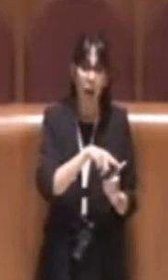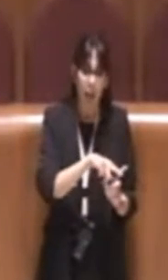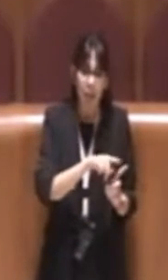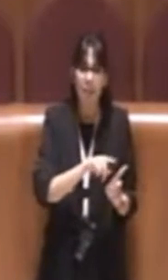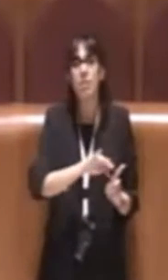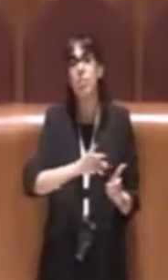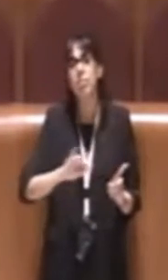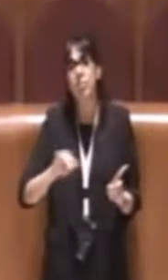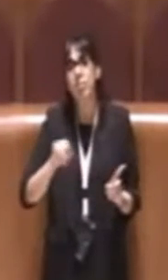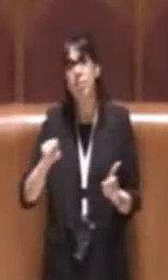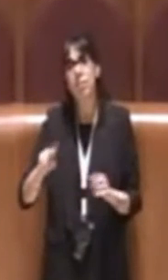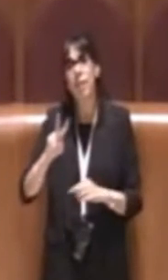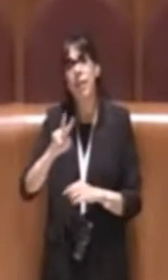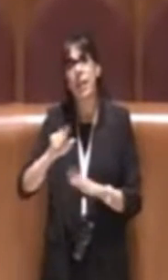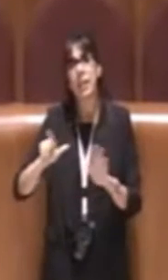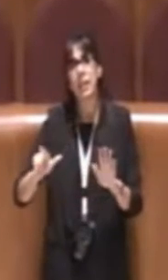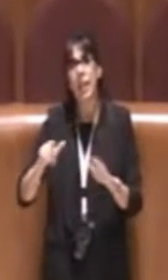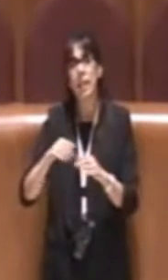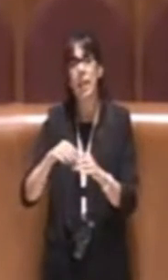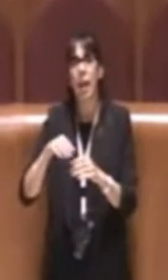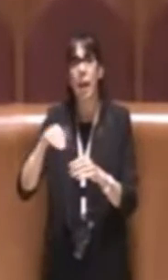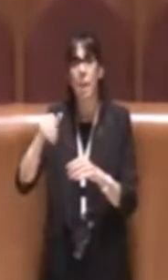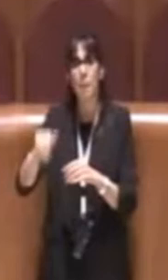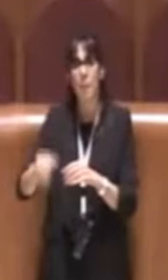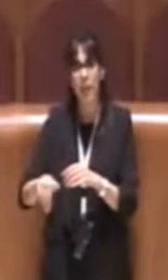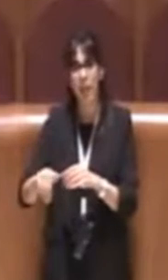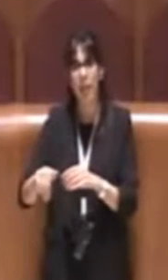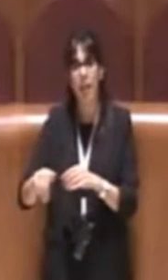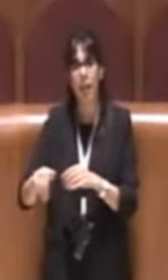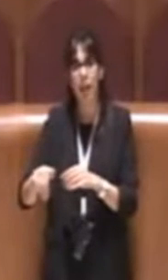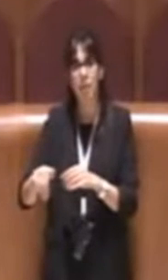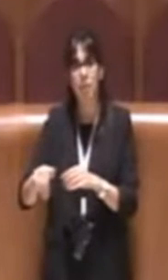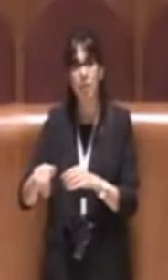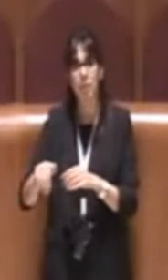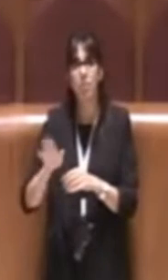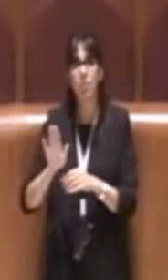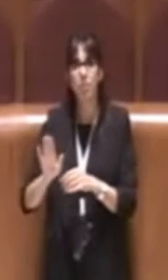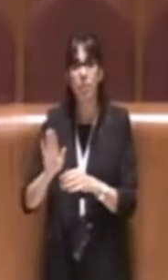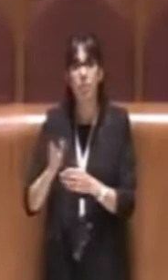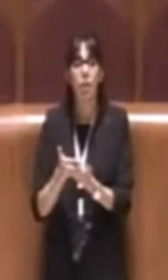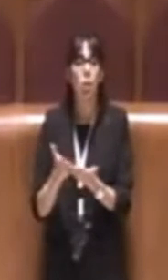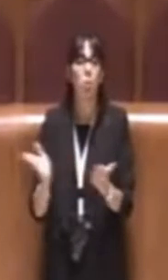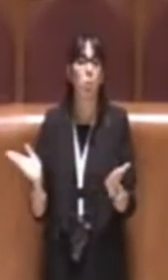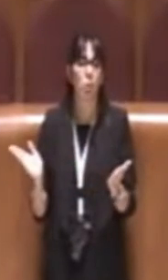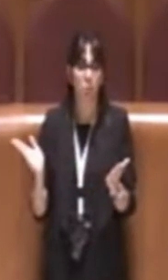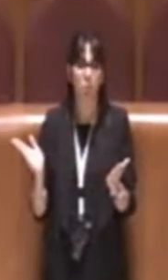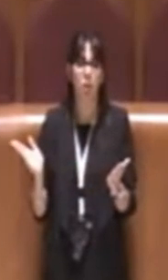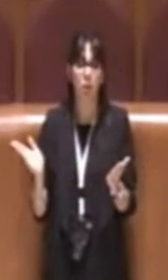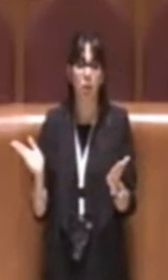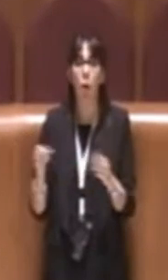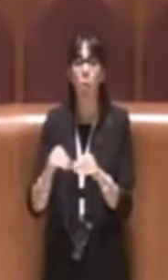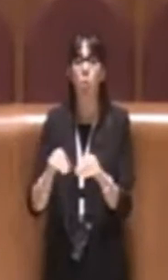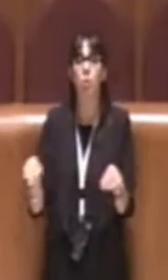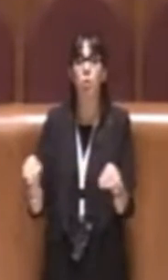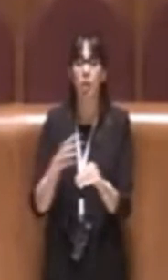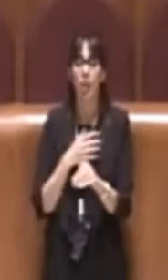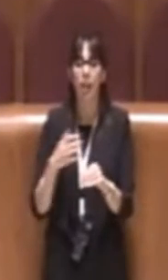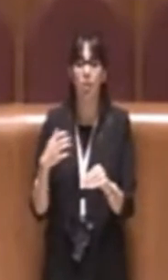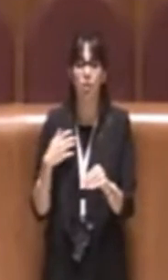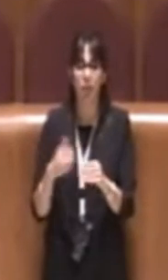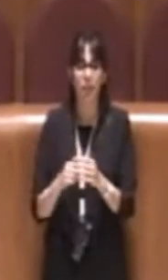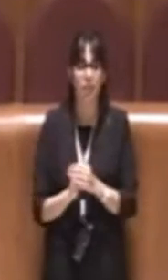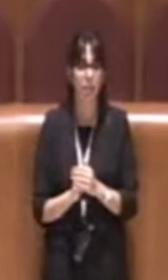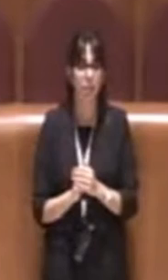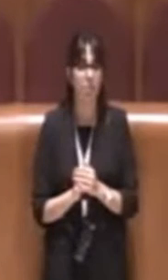restanti 27 mila al comparto pubblico, al Museo della Scienza. Quindi